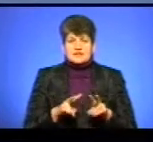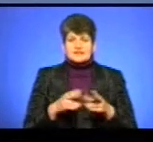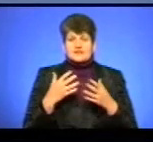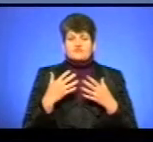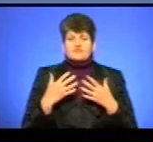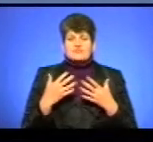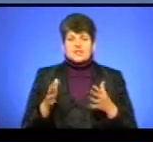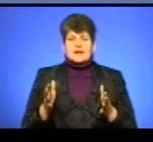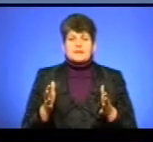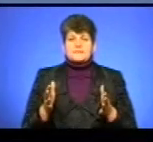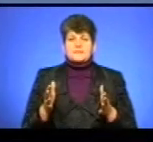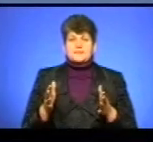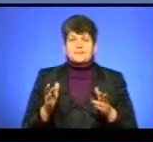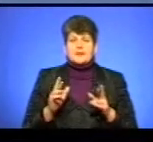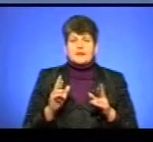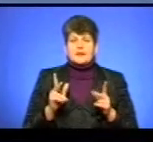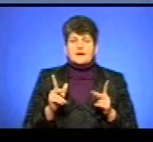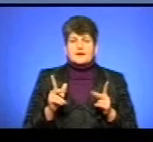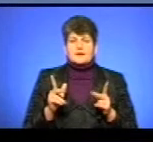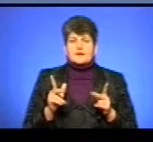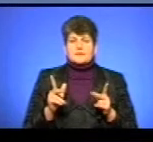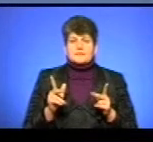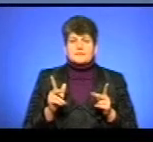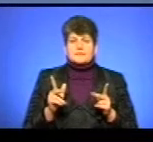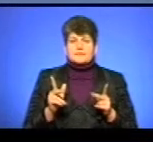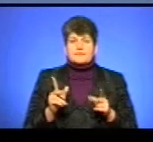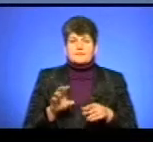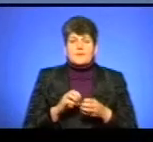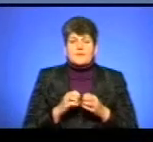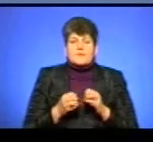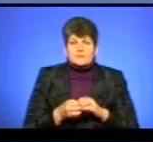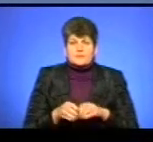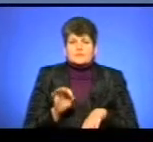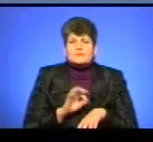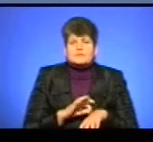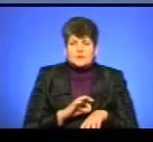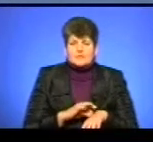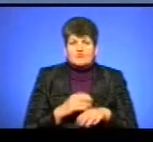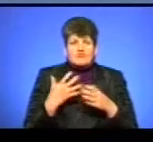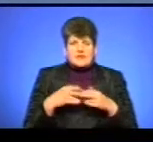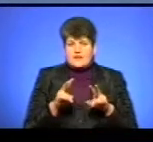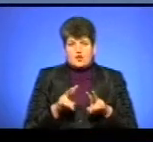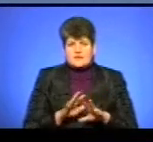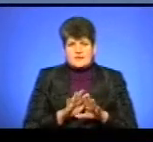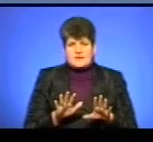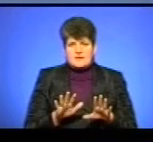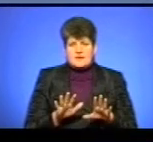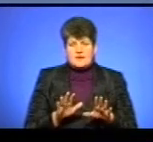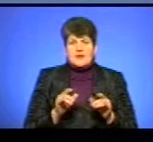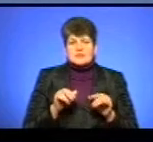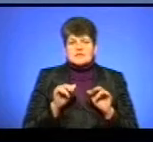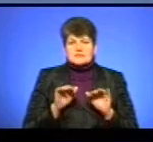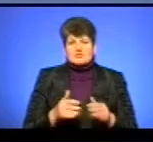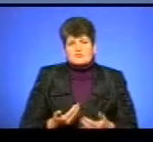патологію, як хворобу, вже навіть не розглядається, а розглядається як спосіб